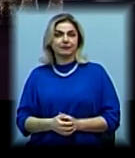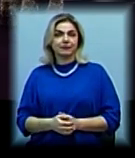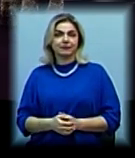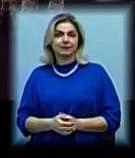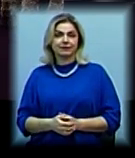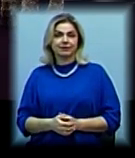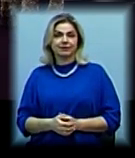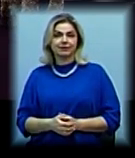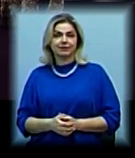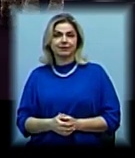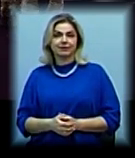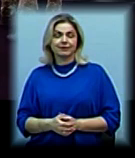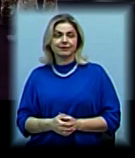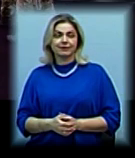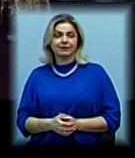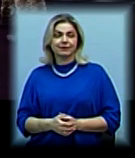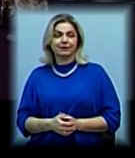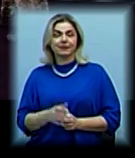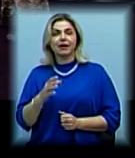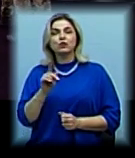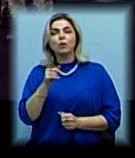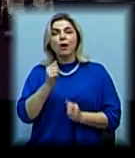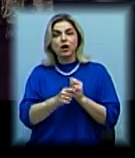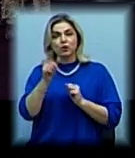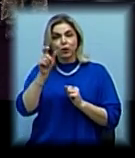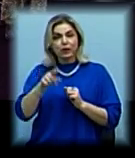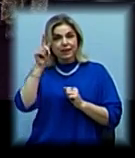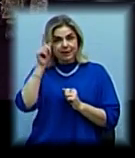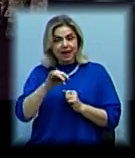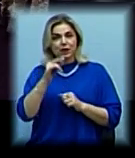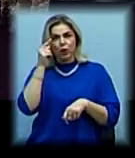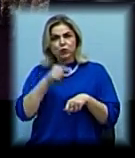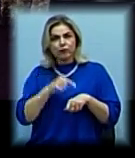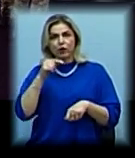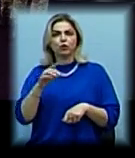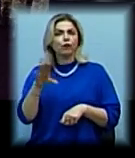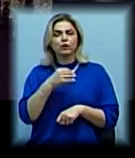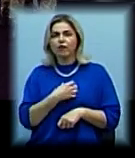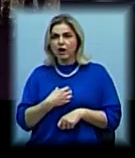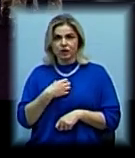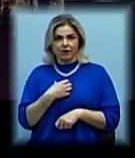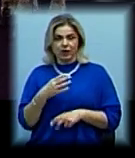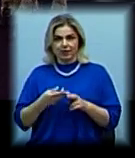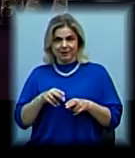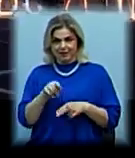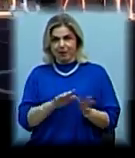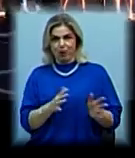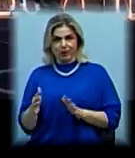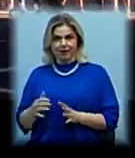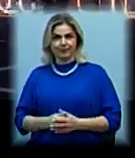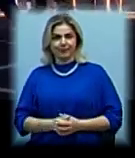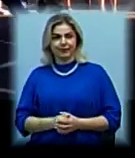усвідомлювала усю важливість цієї події.